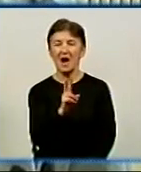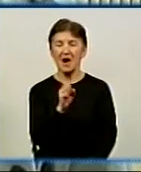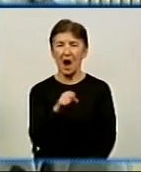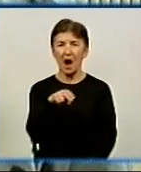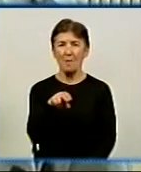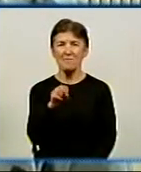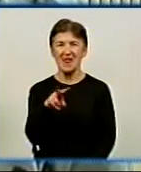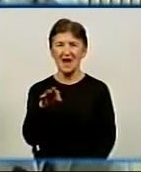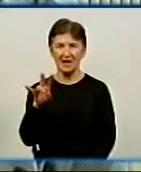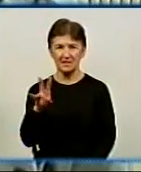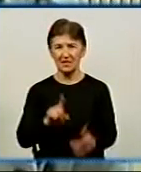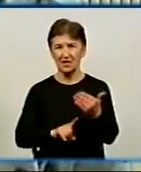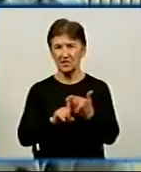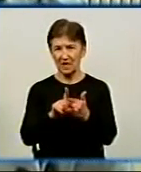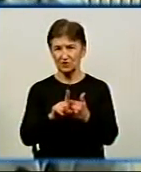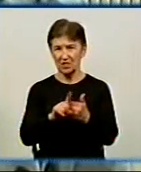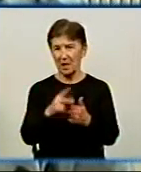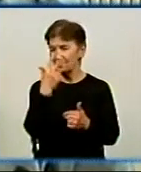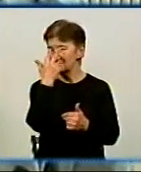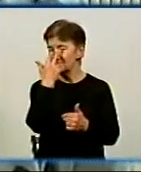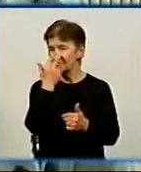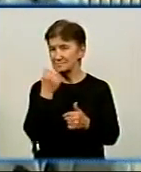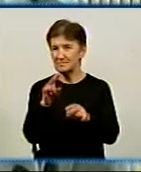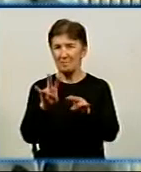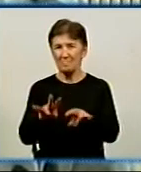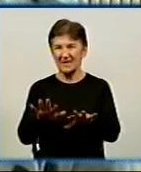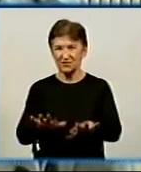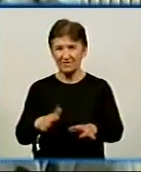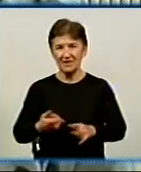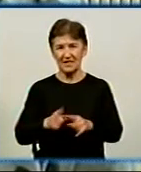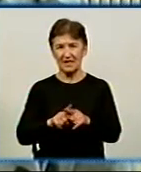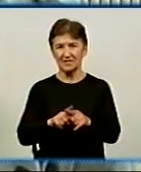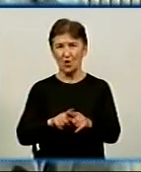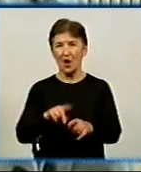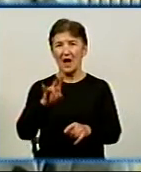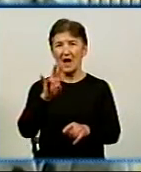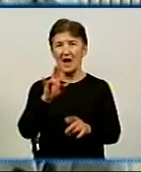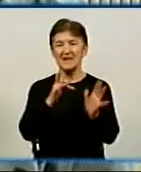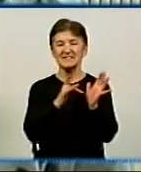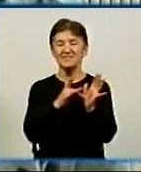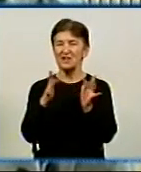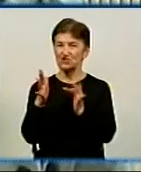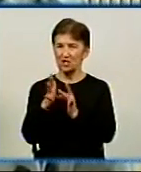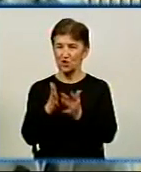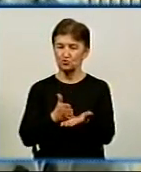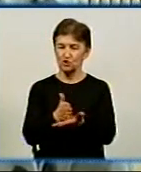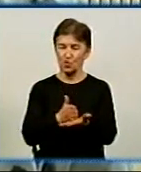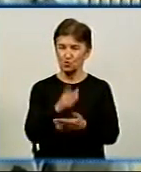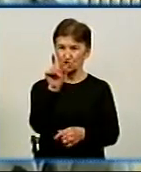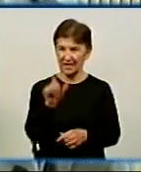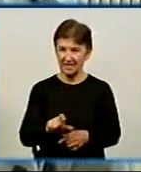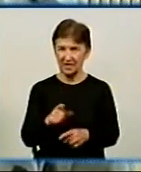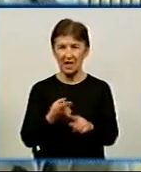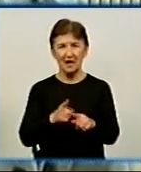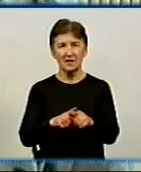в Україні вже почало приживатися, але це священнослужитель, який знаходиться